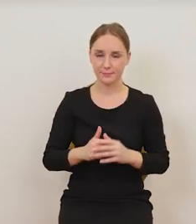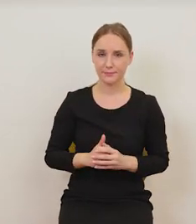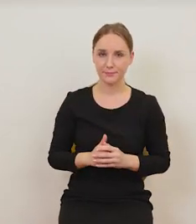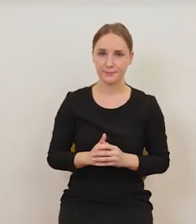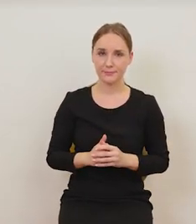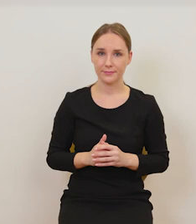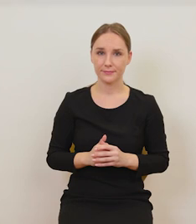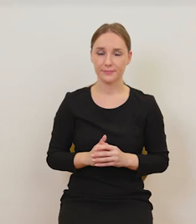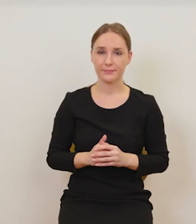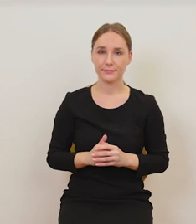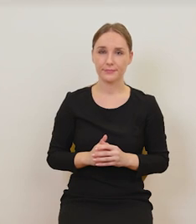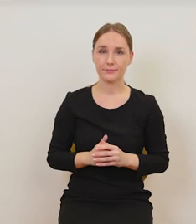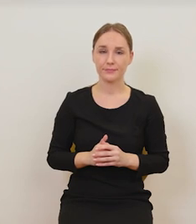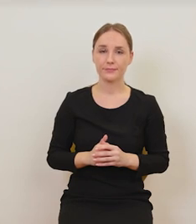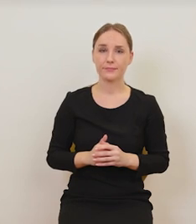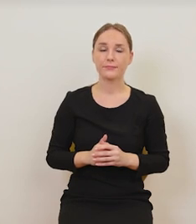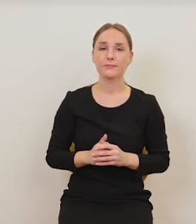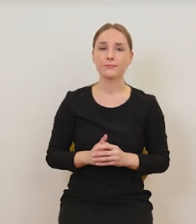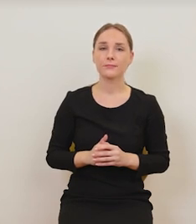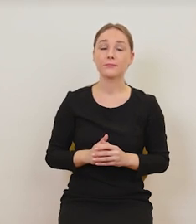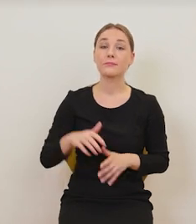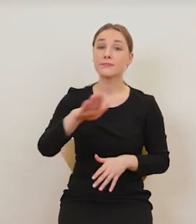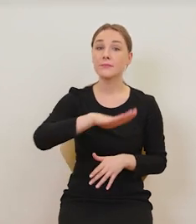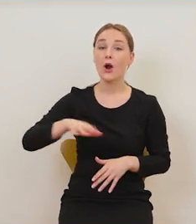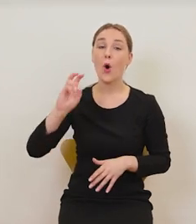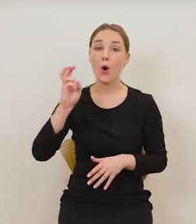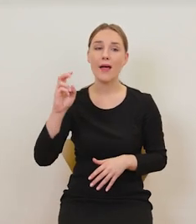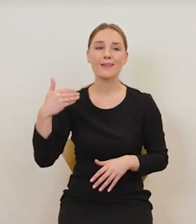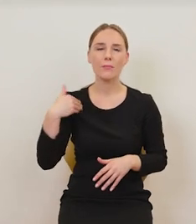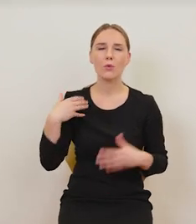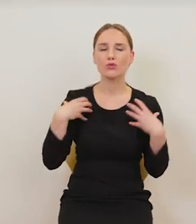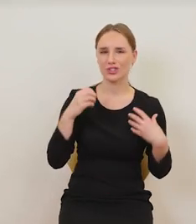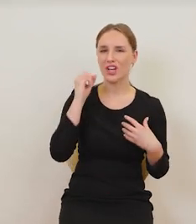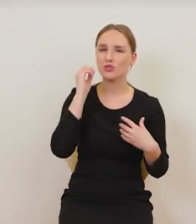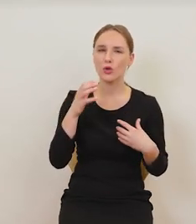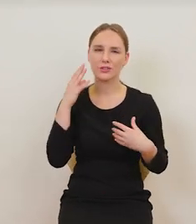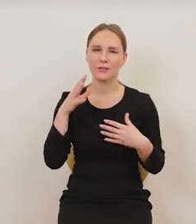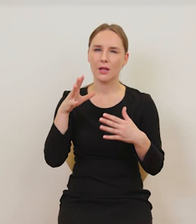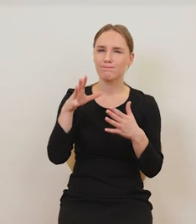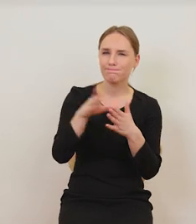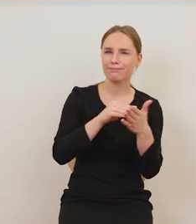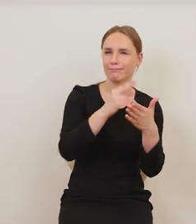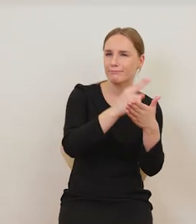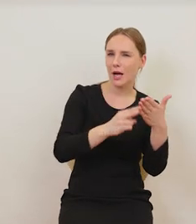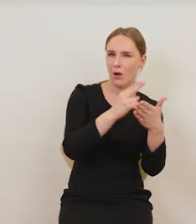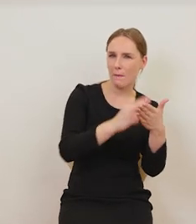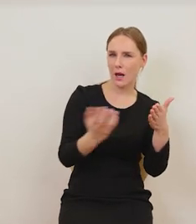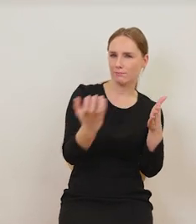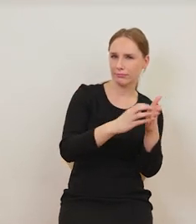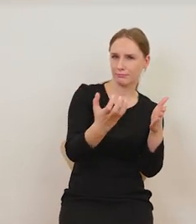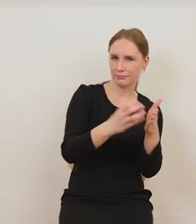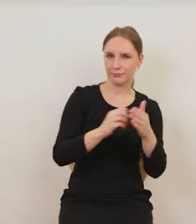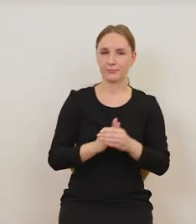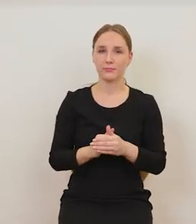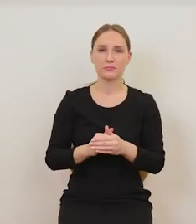I portretował życie codzienne Holendrów. A ono było życiem codziennym. Tu